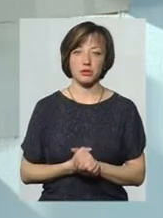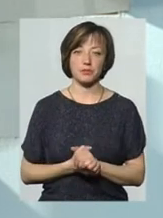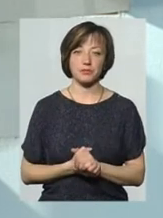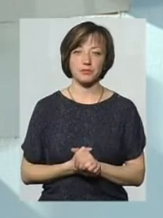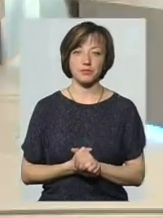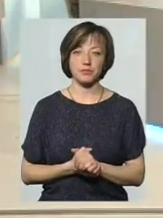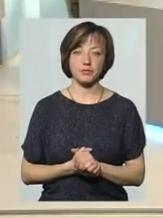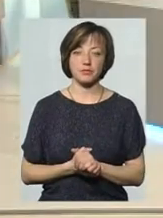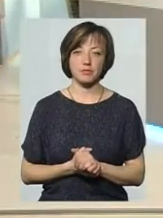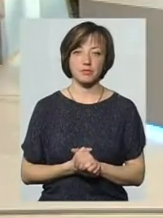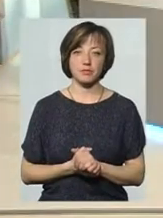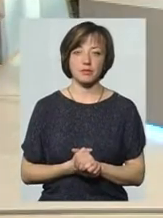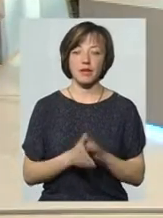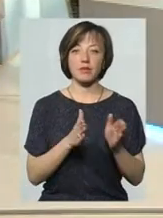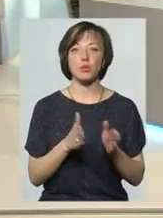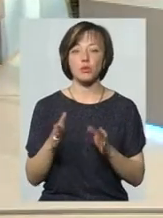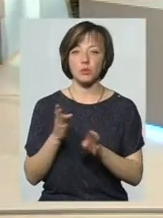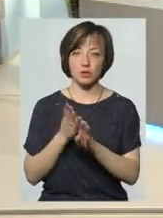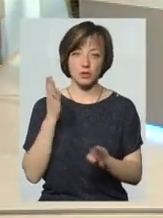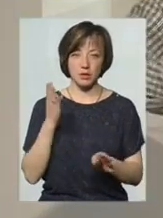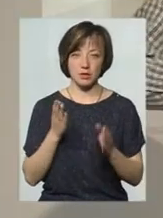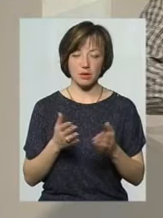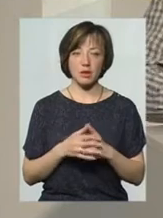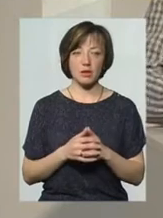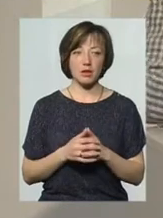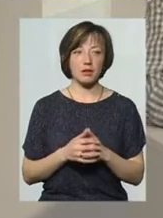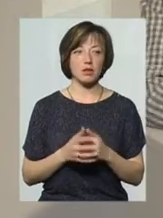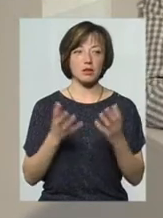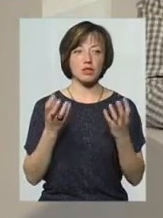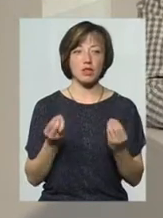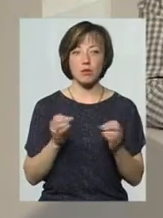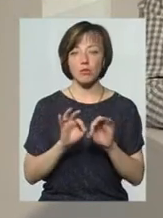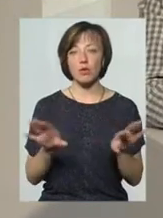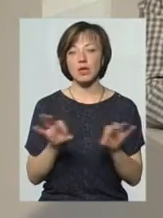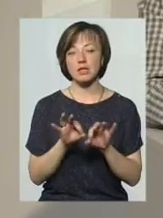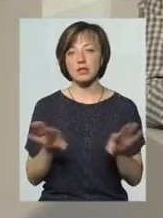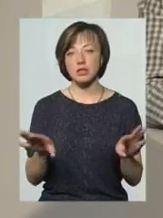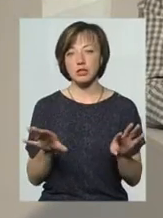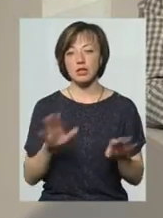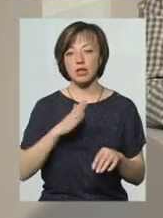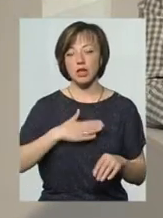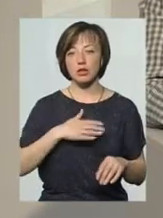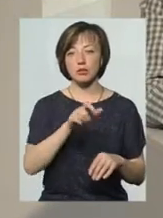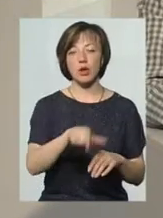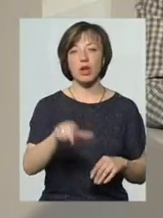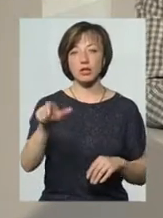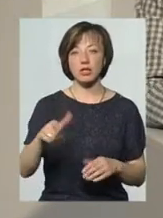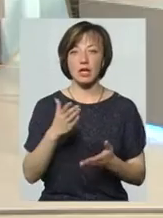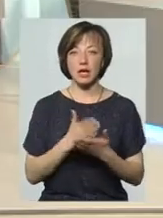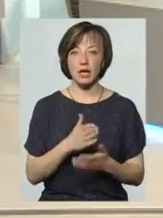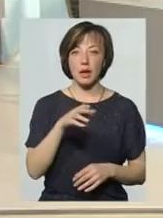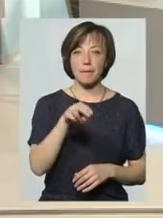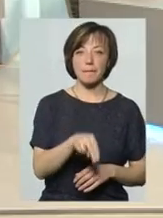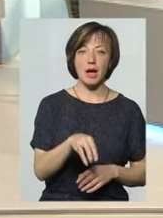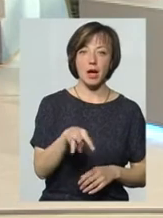Ну, принаймні врегулюється ця черга. Так, так. Зрозумію. Ще поясніть, все ж таки, мабуть, нашим глядачам, є ПМСД-1,